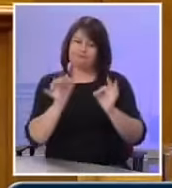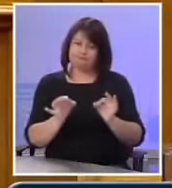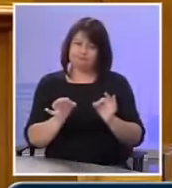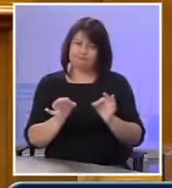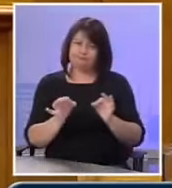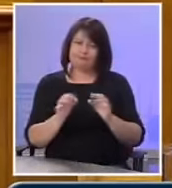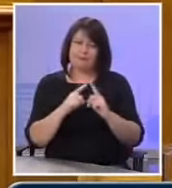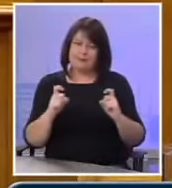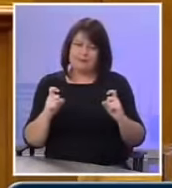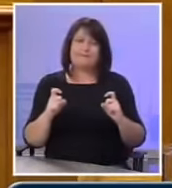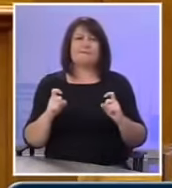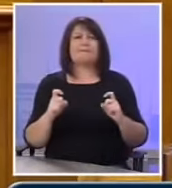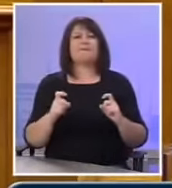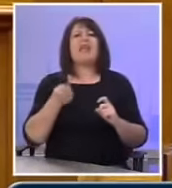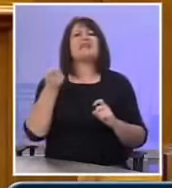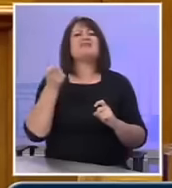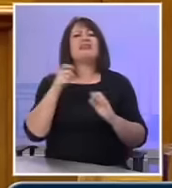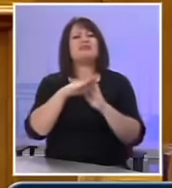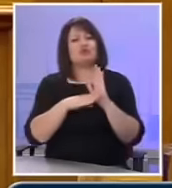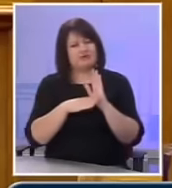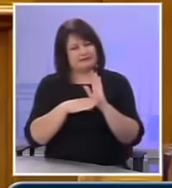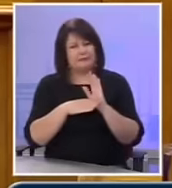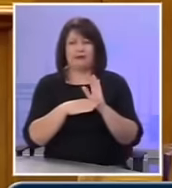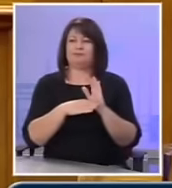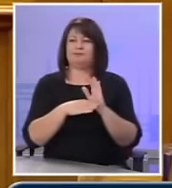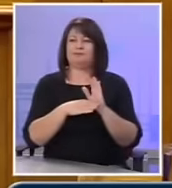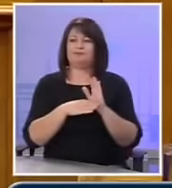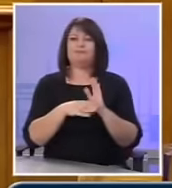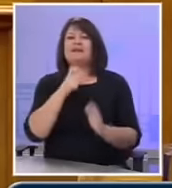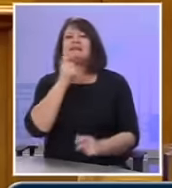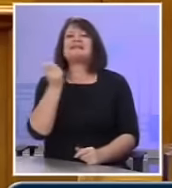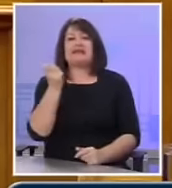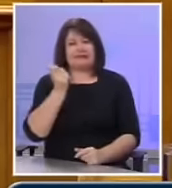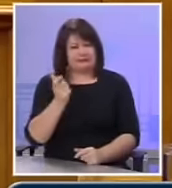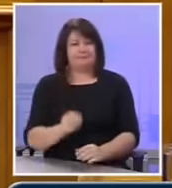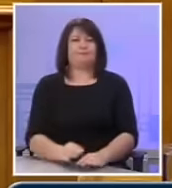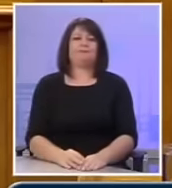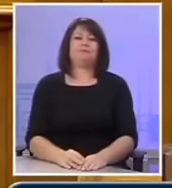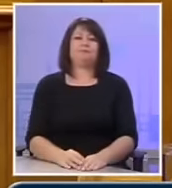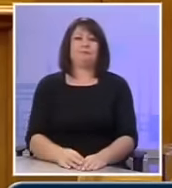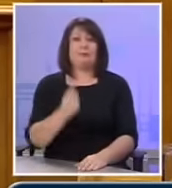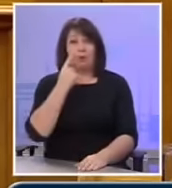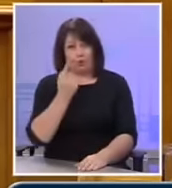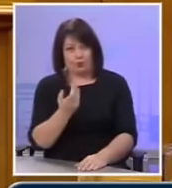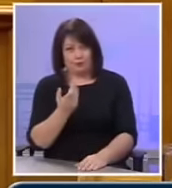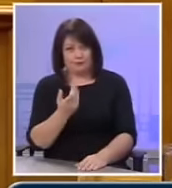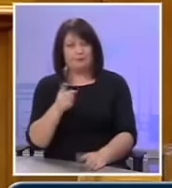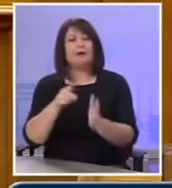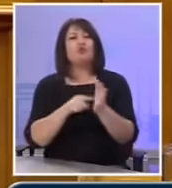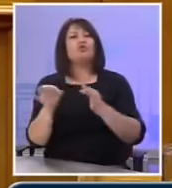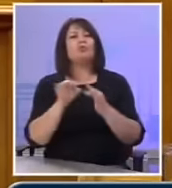το ασφαλιστικό και στις συντάξεις. Κοιτάξτε, αυτό που κάνει αυτό το